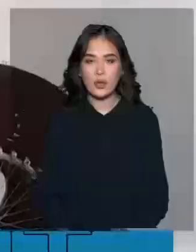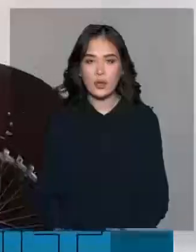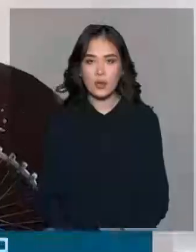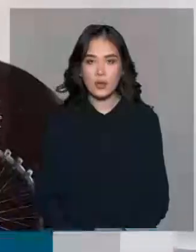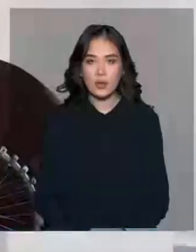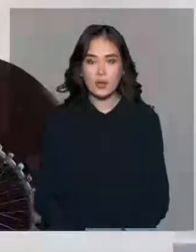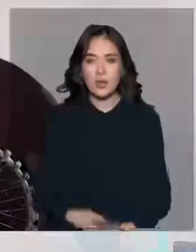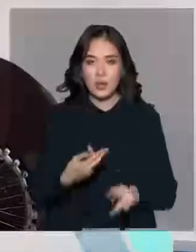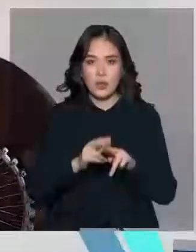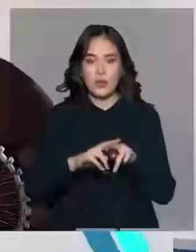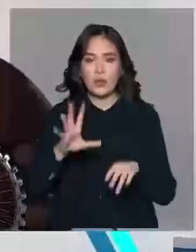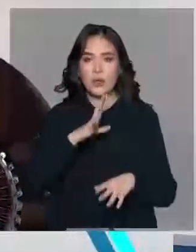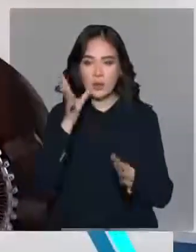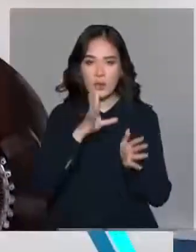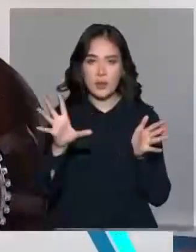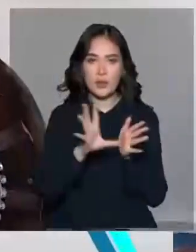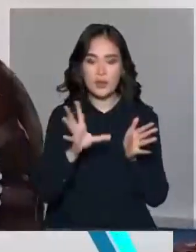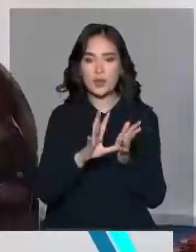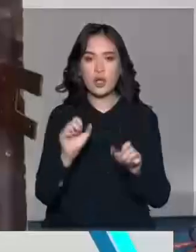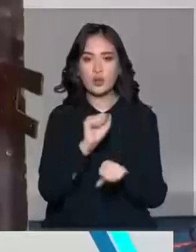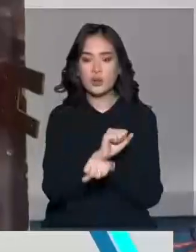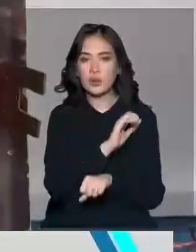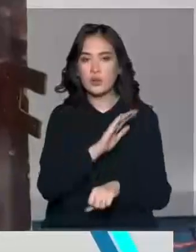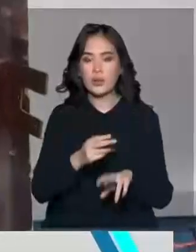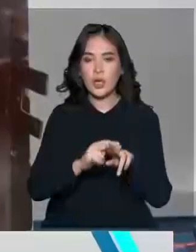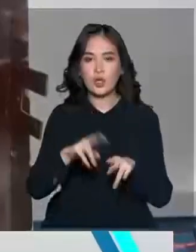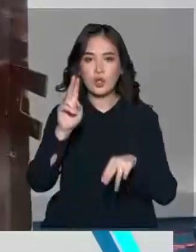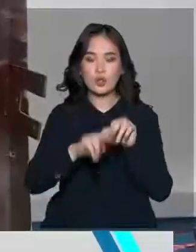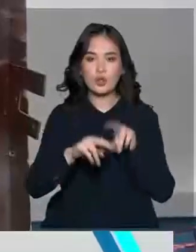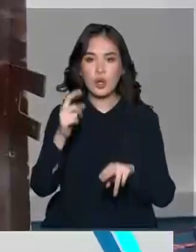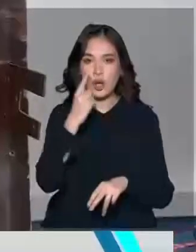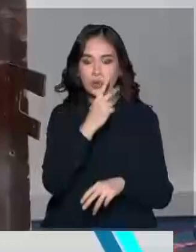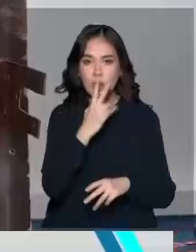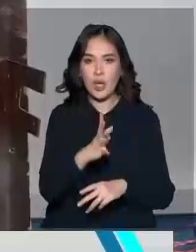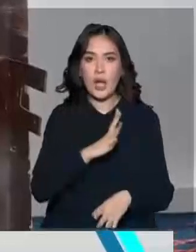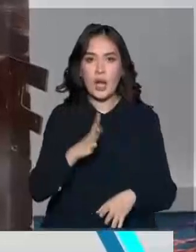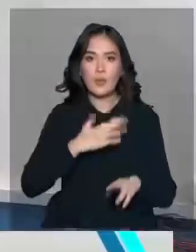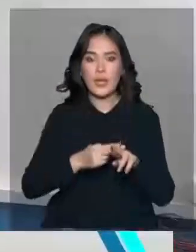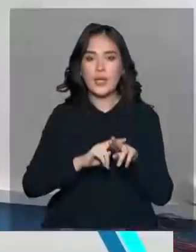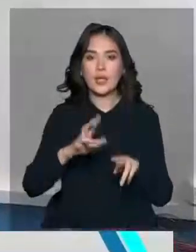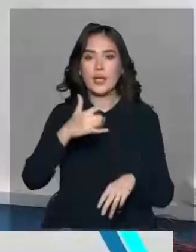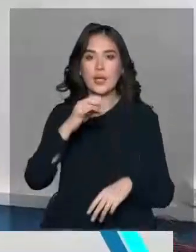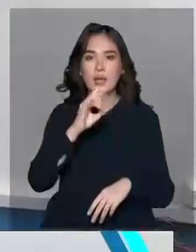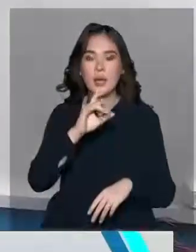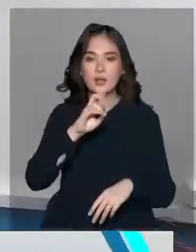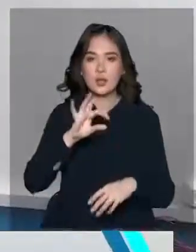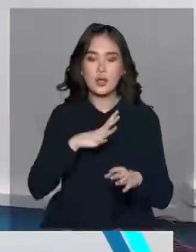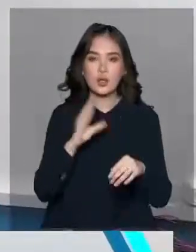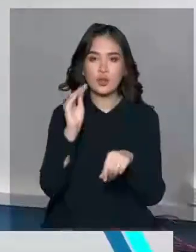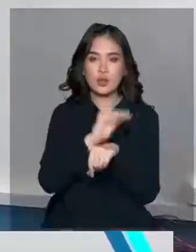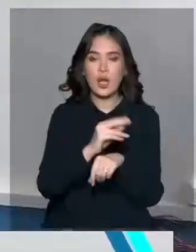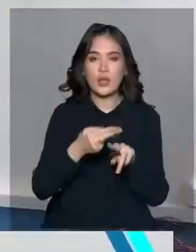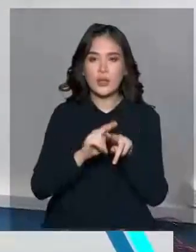Мұна құрлығы электр энергиясын тоқтаусыз өндір алады. Құрлысы көрір көзге өте қарапайым. Генератор магнит күш арқылыске қосылады.